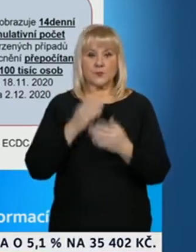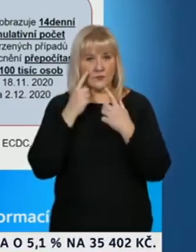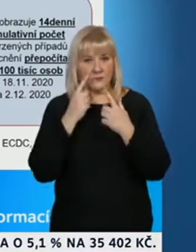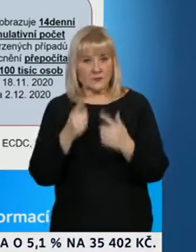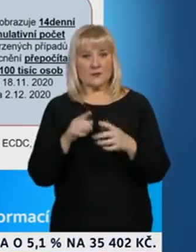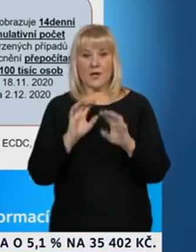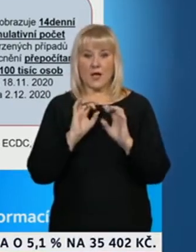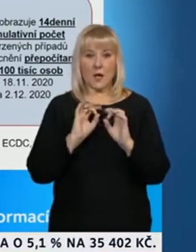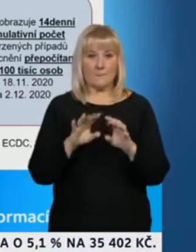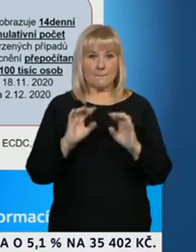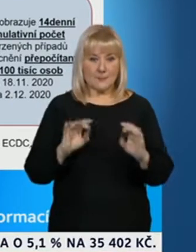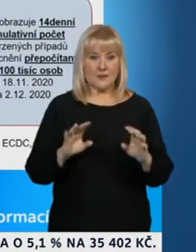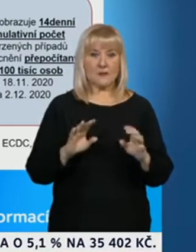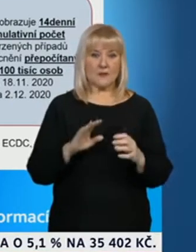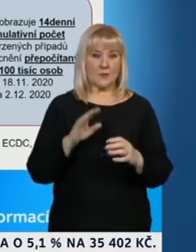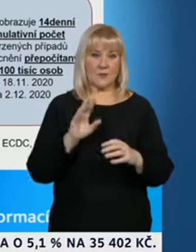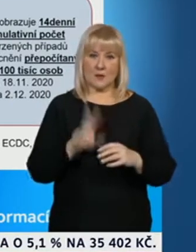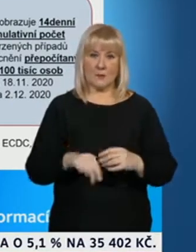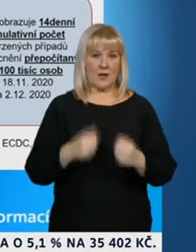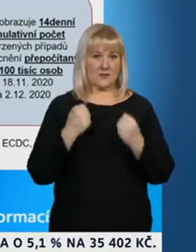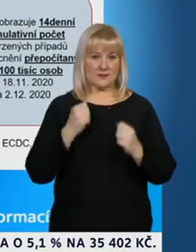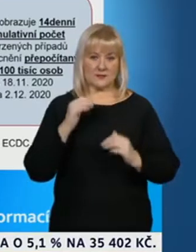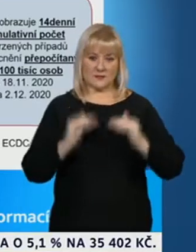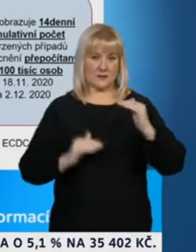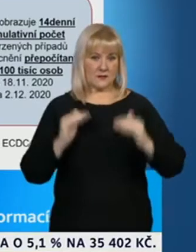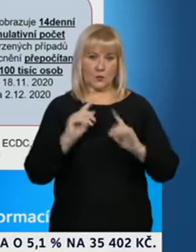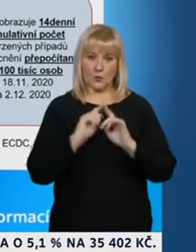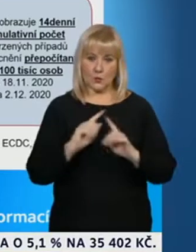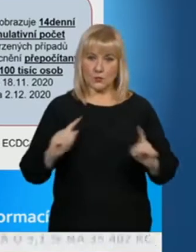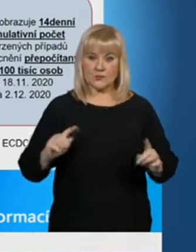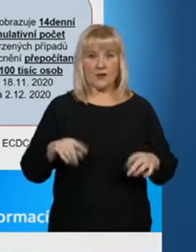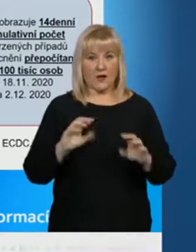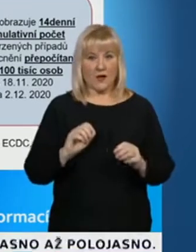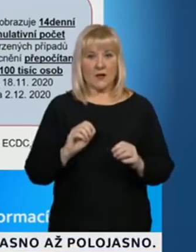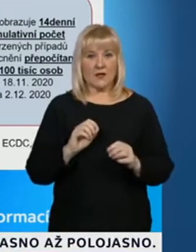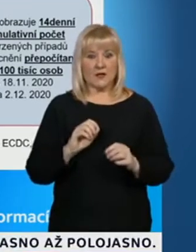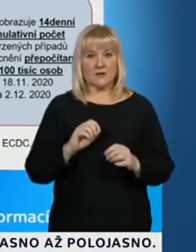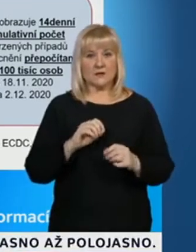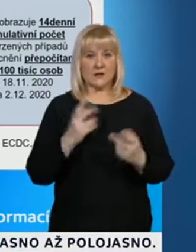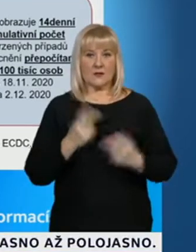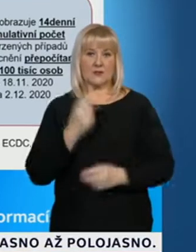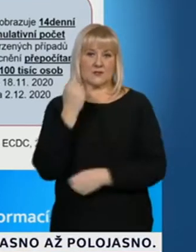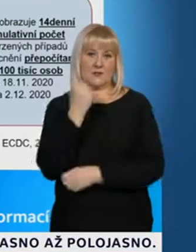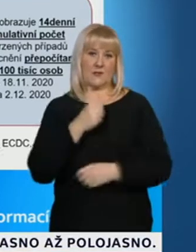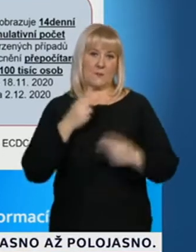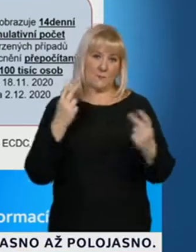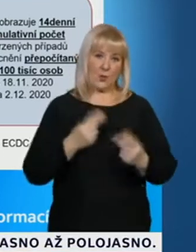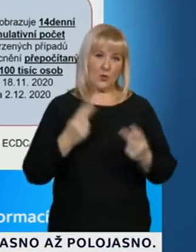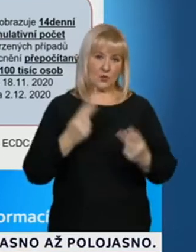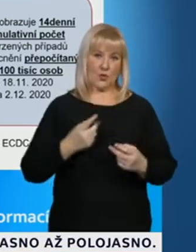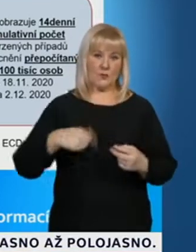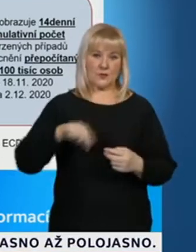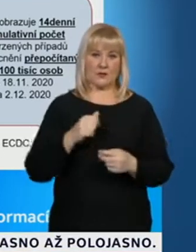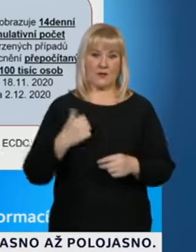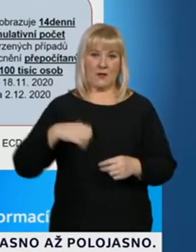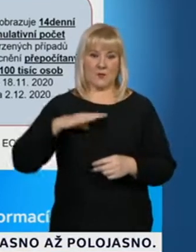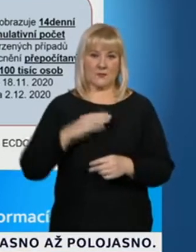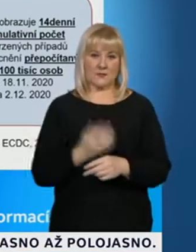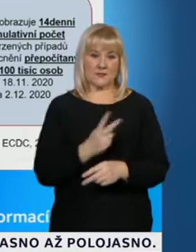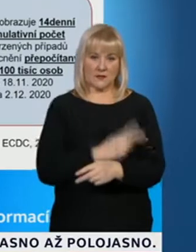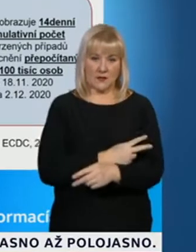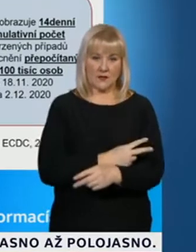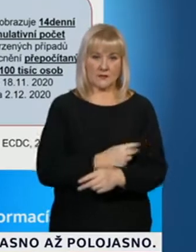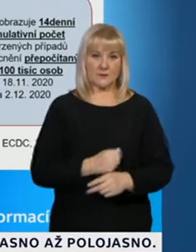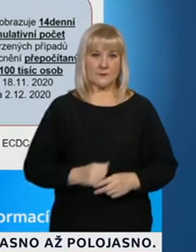ta epidemie prostupuje různou silou, ale velmi podobně ve své podstatě mnoha evropskými státy. A je to problém